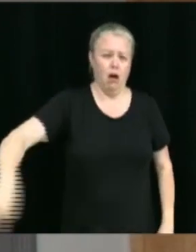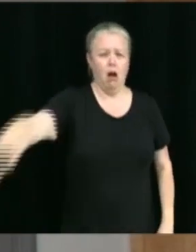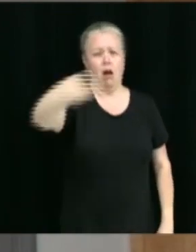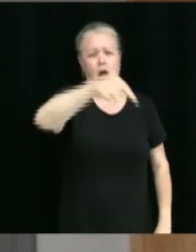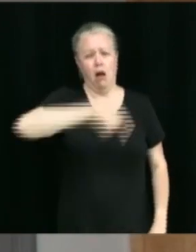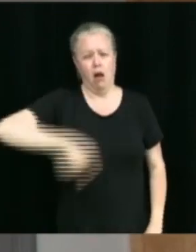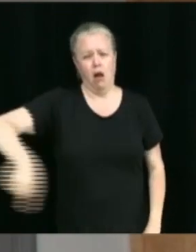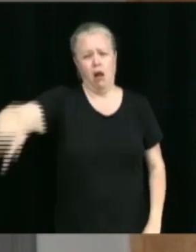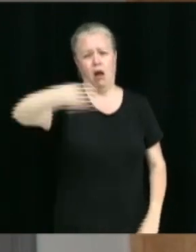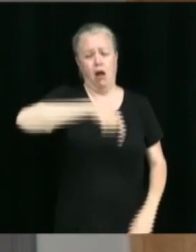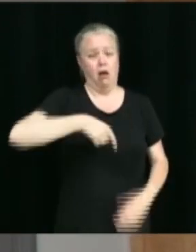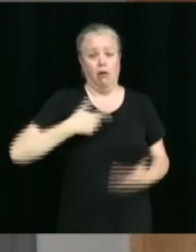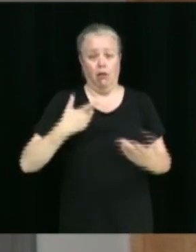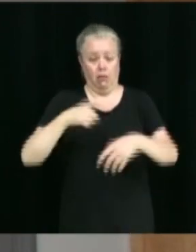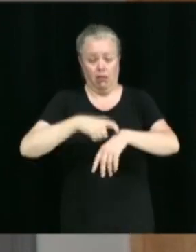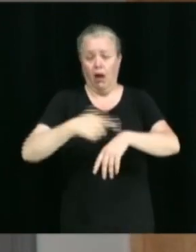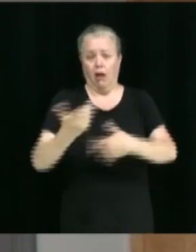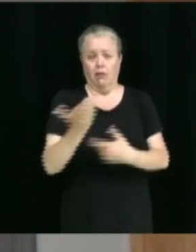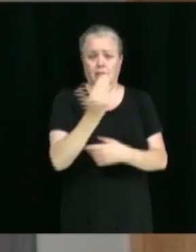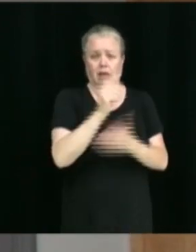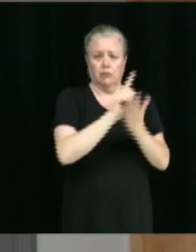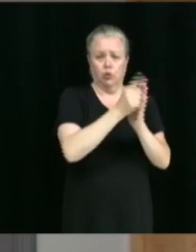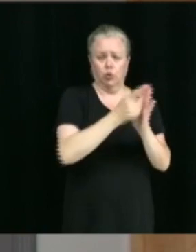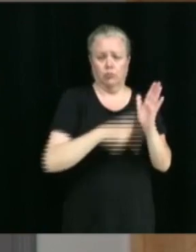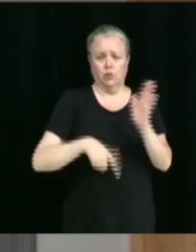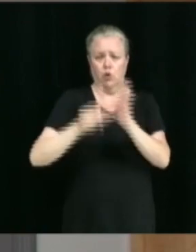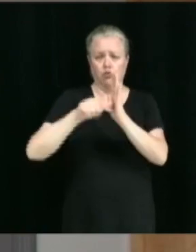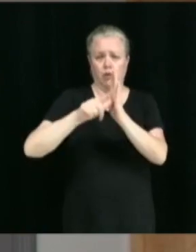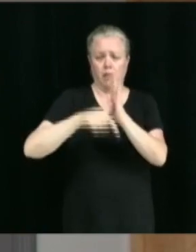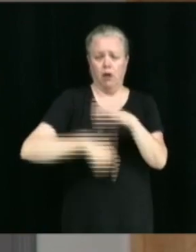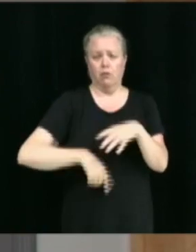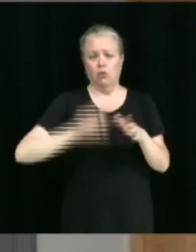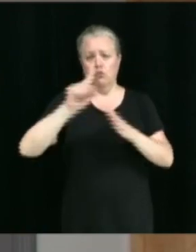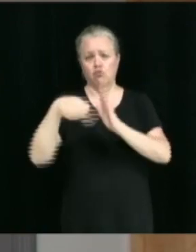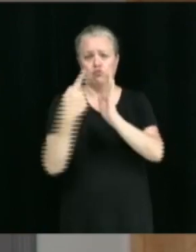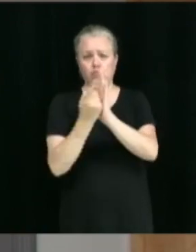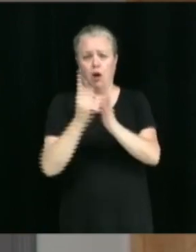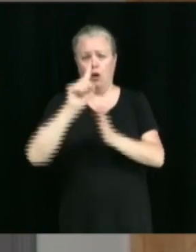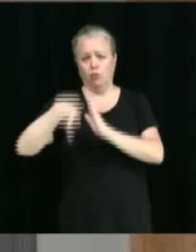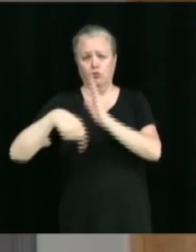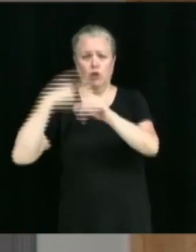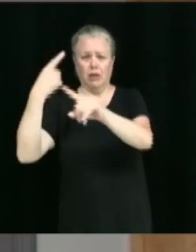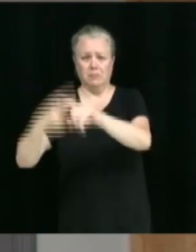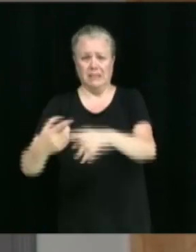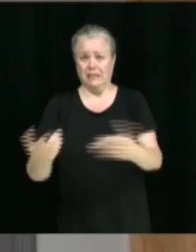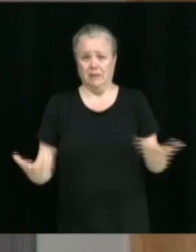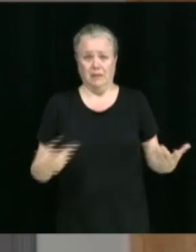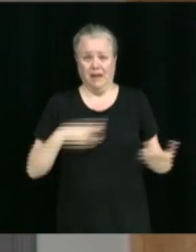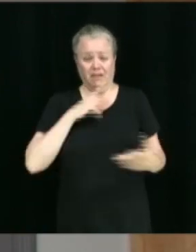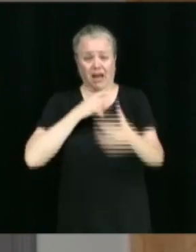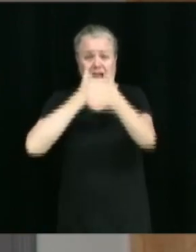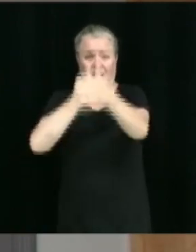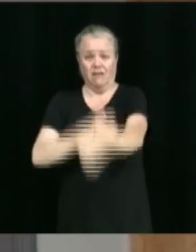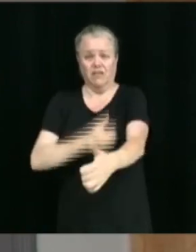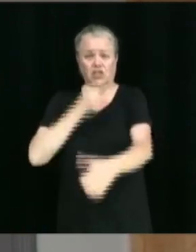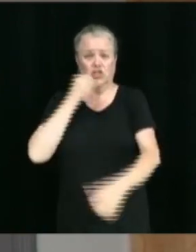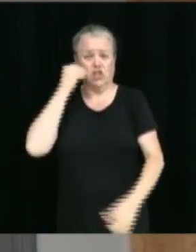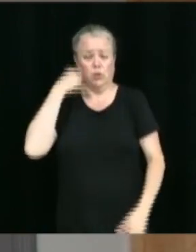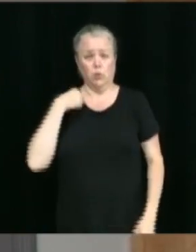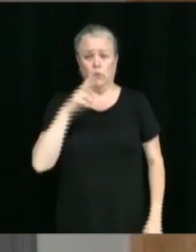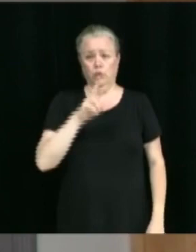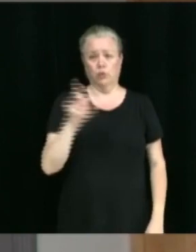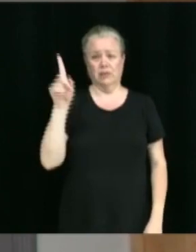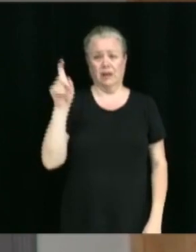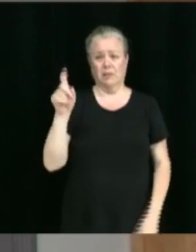une heure, une heure et demie. Donc, ça se situe directement face à ma résidence à 200 pieds. Il y un de